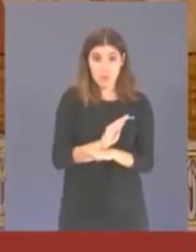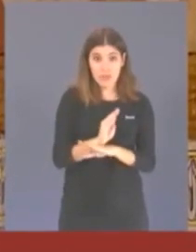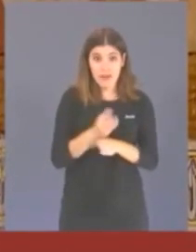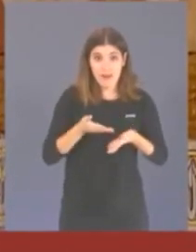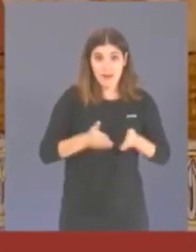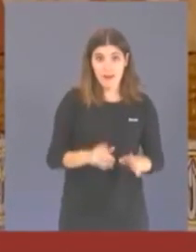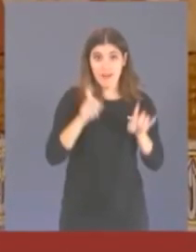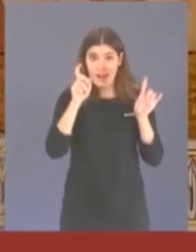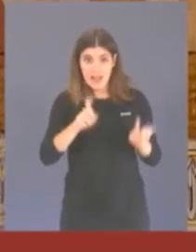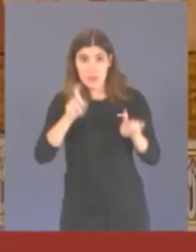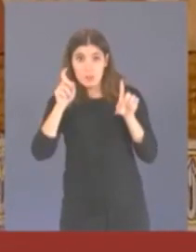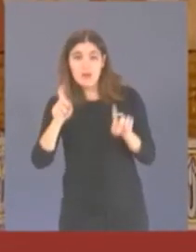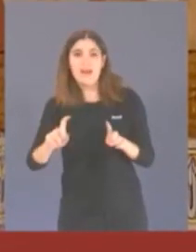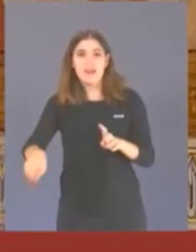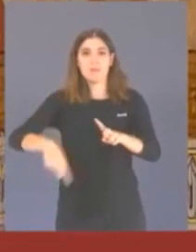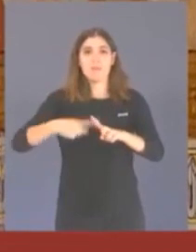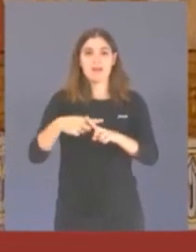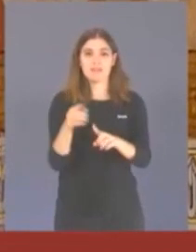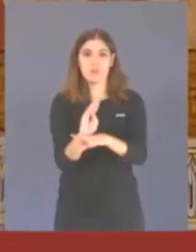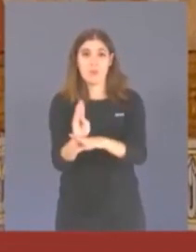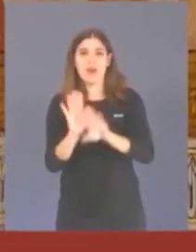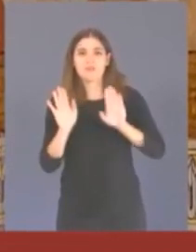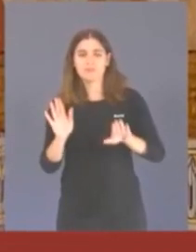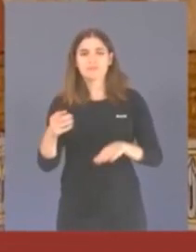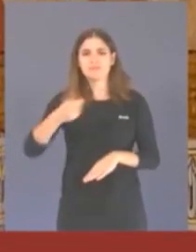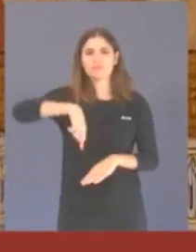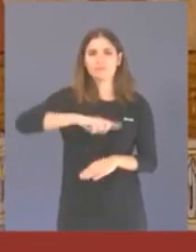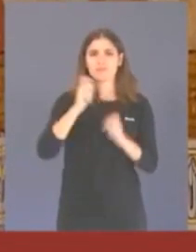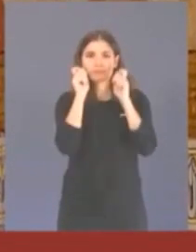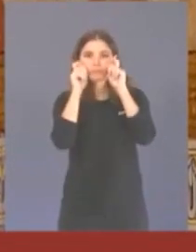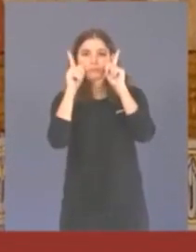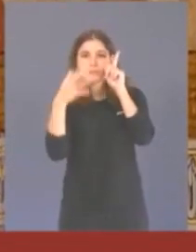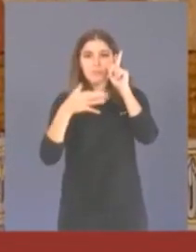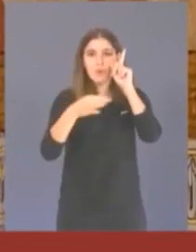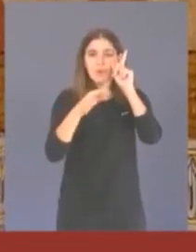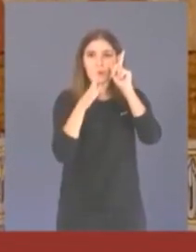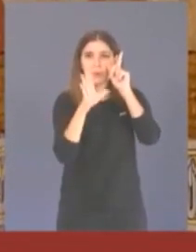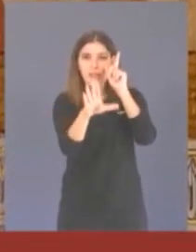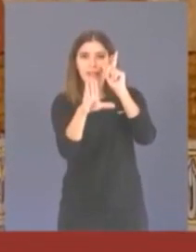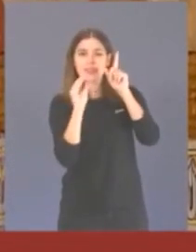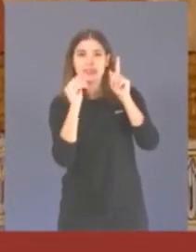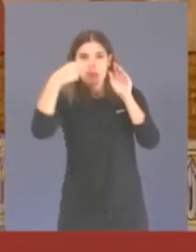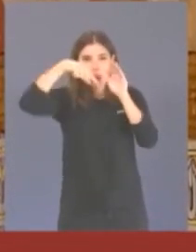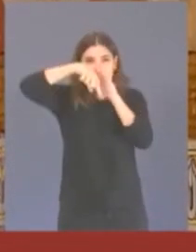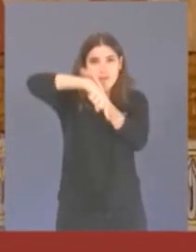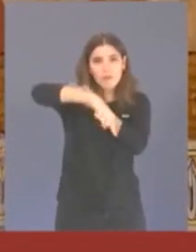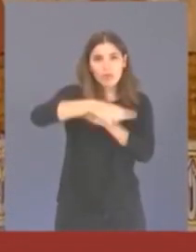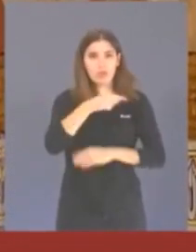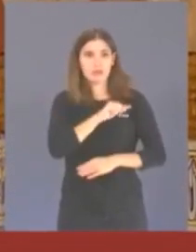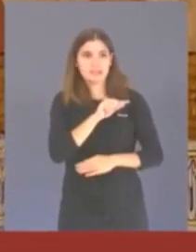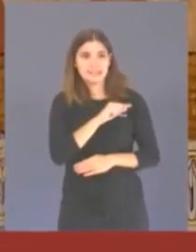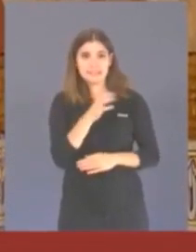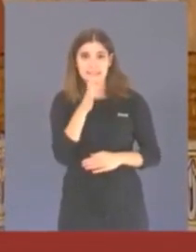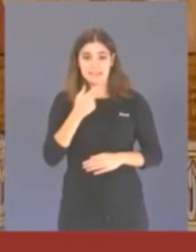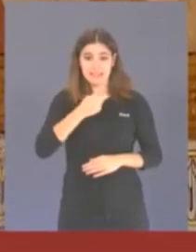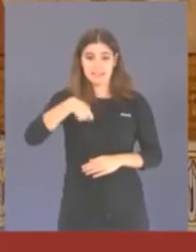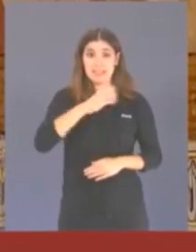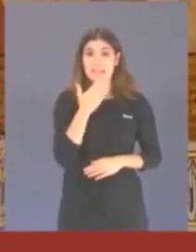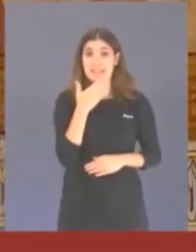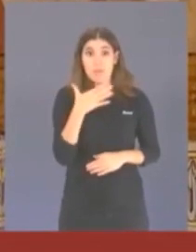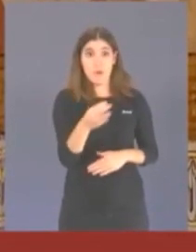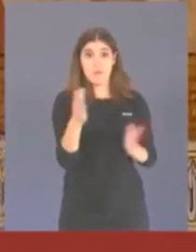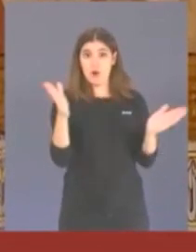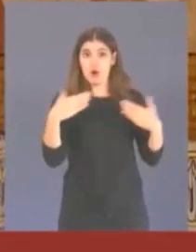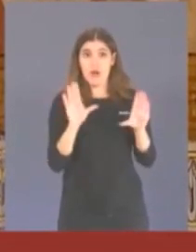i curar. I ens estem redescobrint com a poble perquè estem entenent el sentit profund de no ser res si no ser poble.